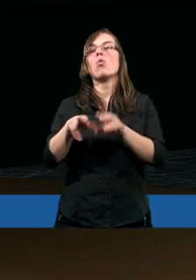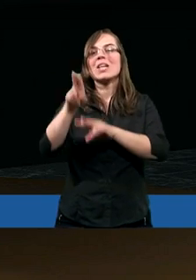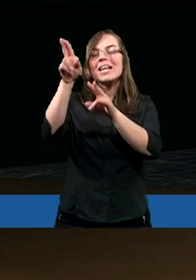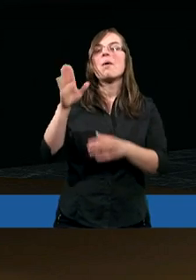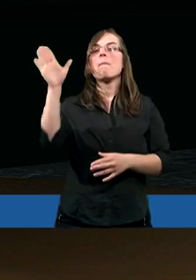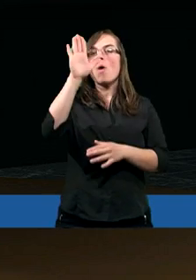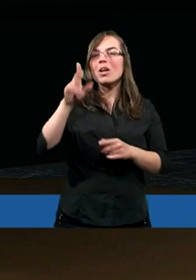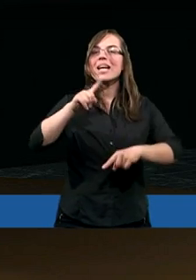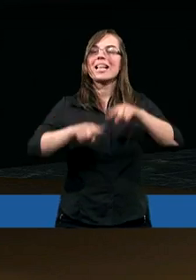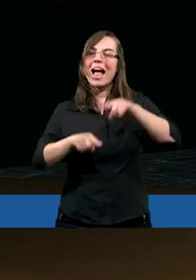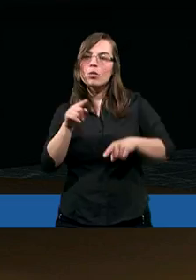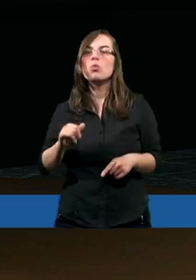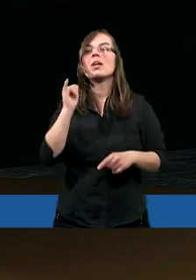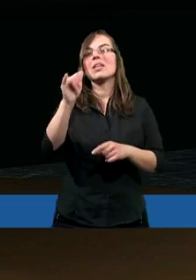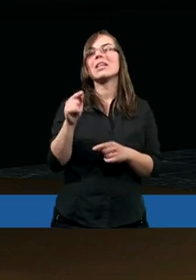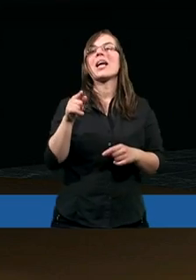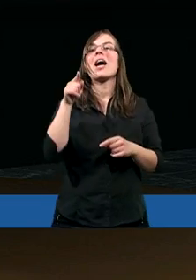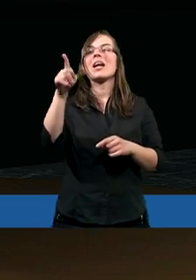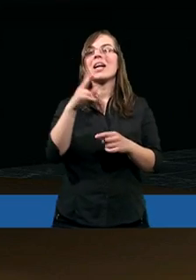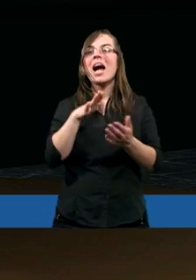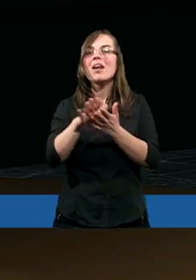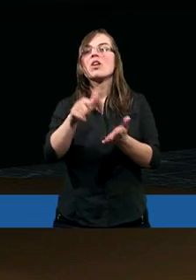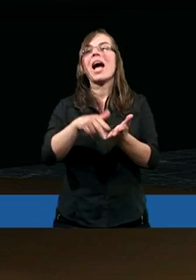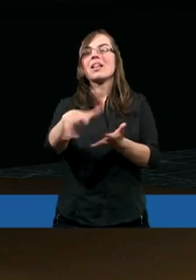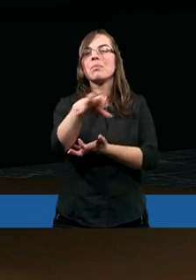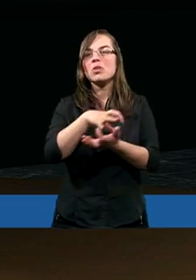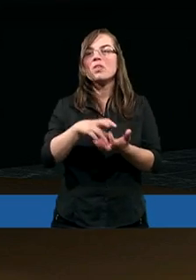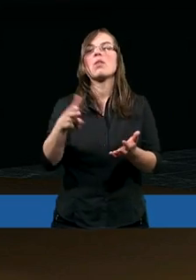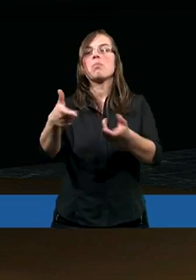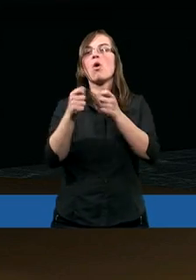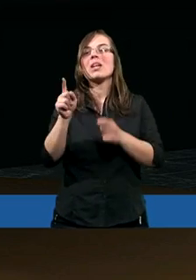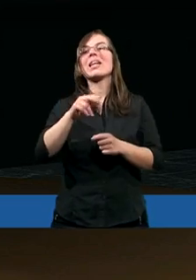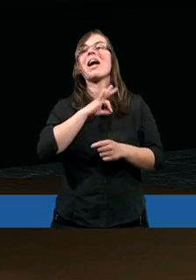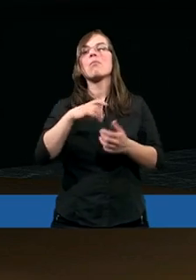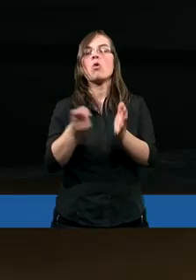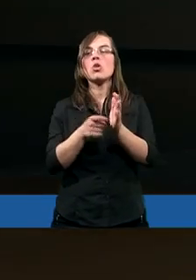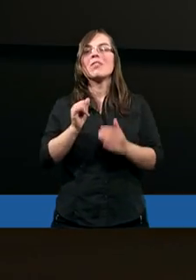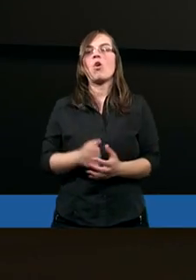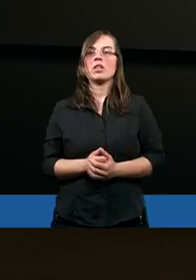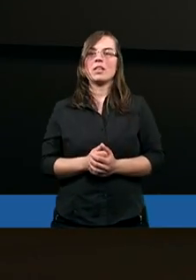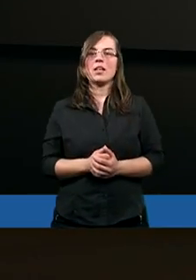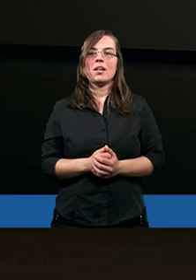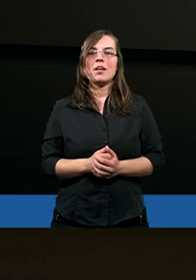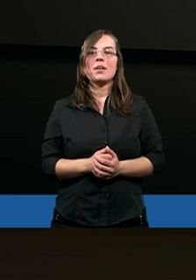boskiej natury, uniknąwszy skażenia, jakie na tym świecie pociąga za sobą porządliwość. Zobaczcie, co tu jest